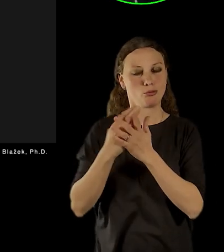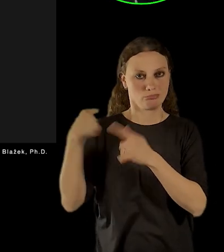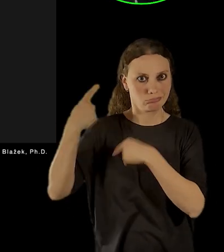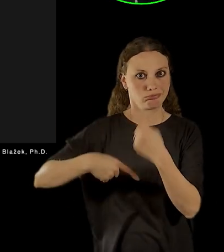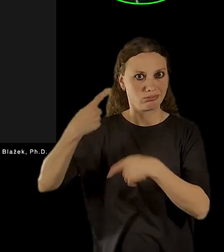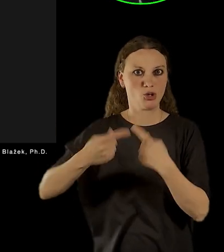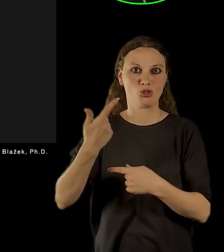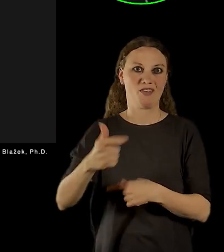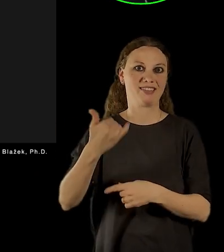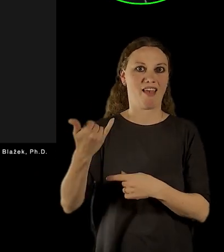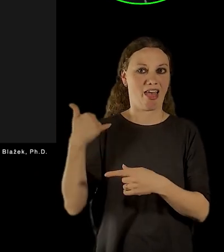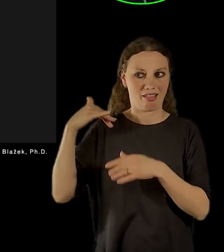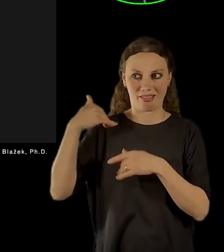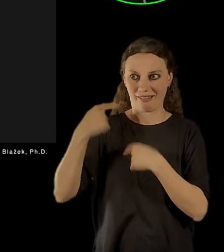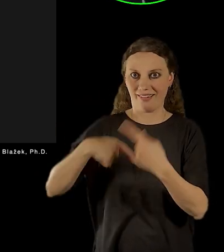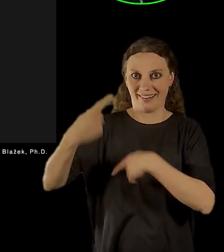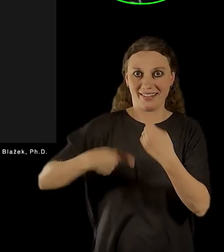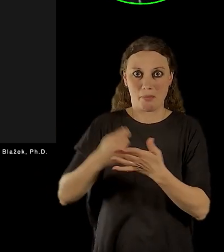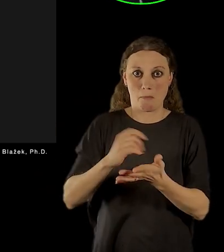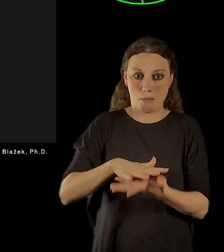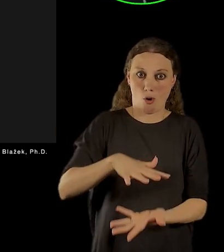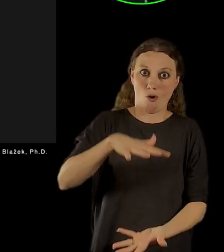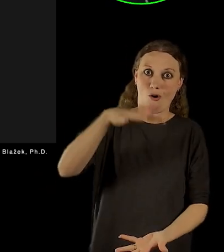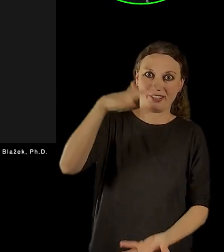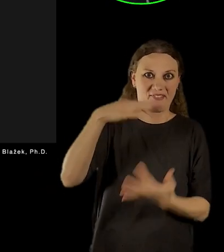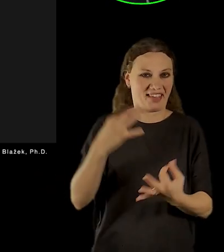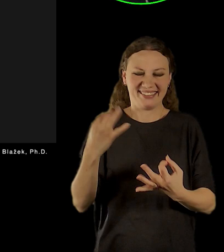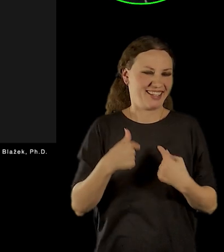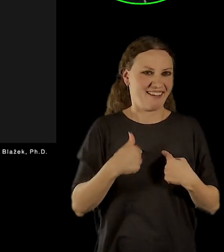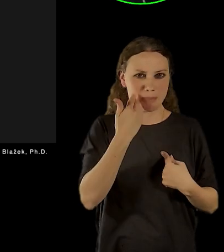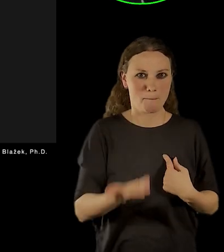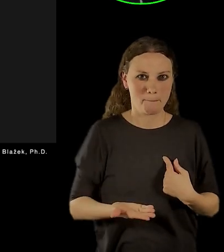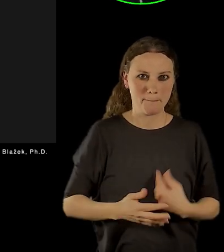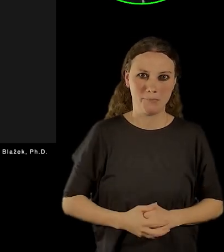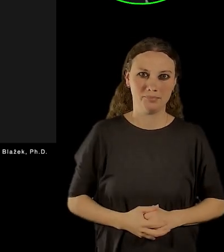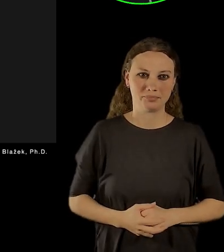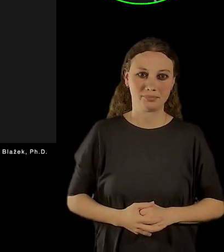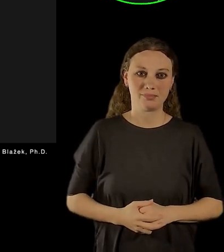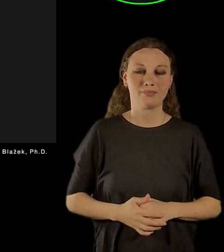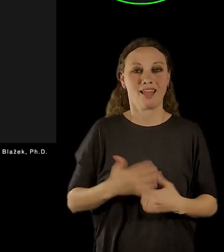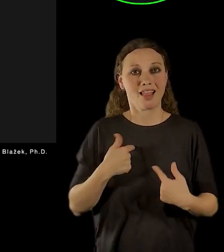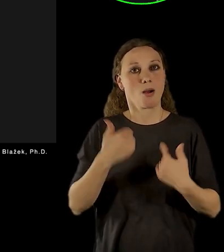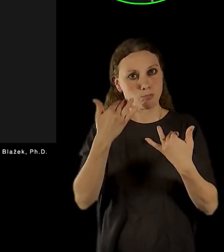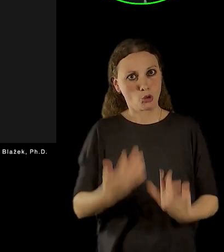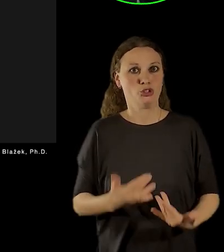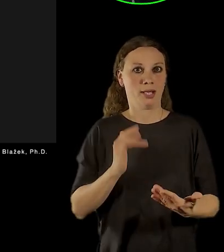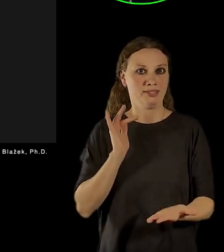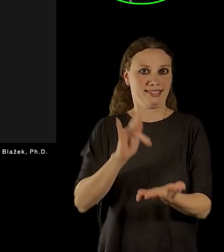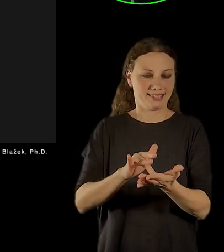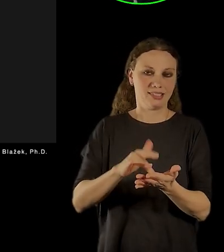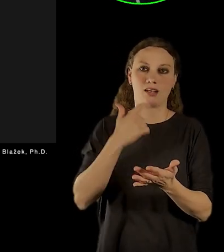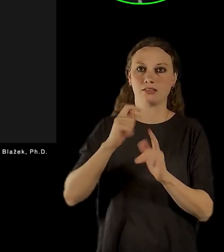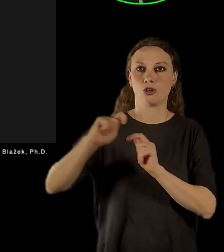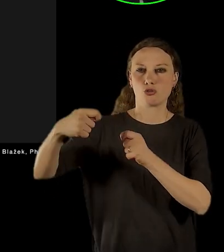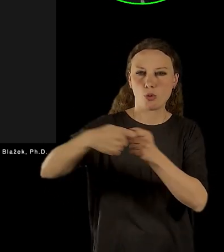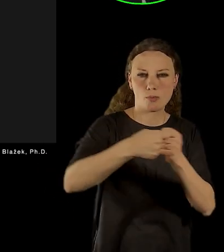počítáme také s tím, že bude naším cílem spolupracovat